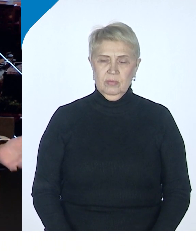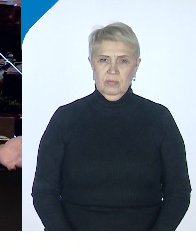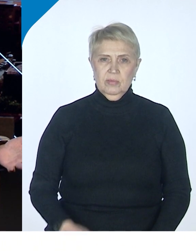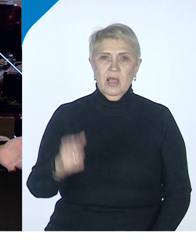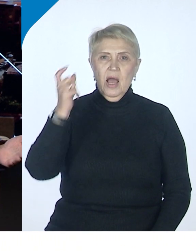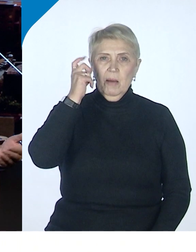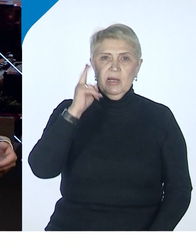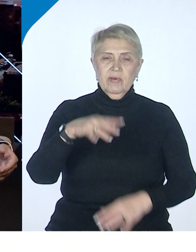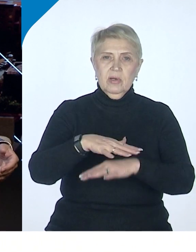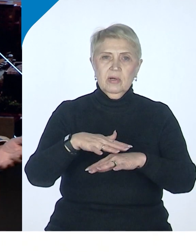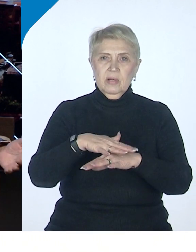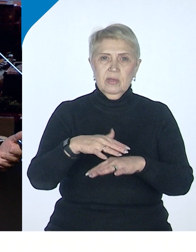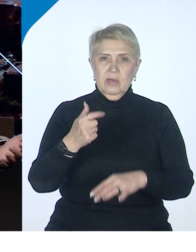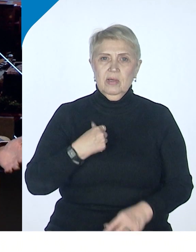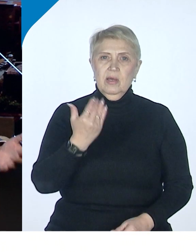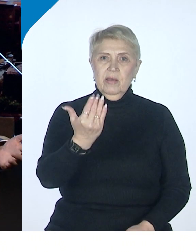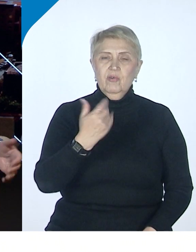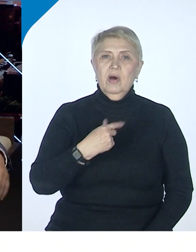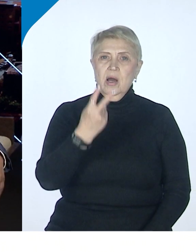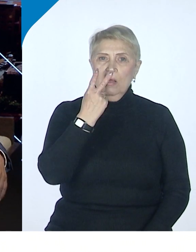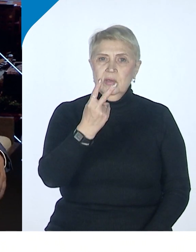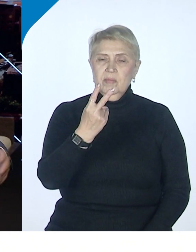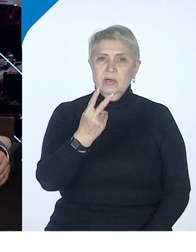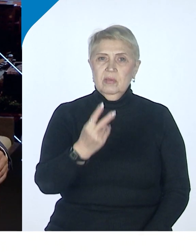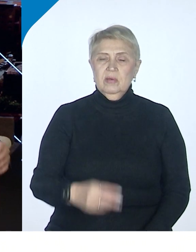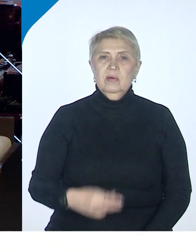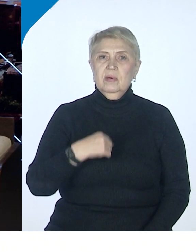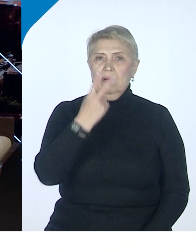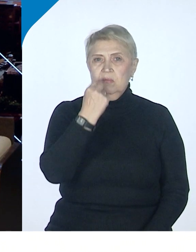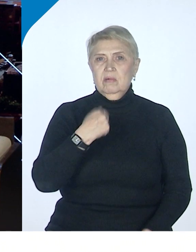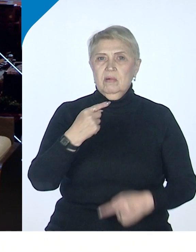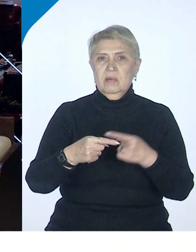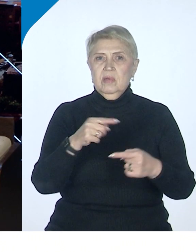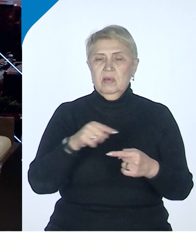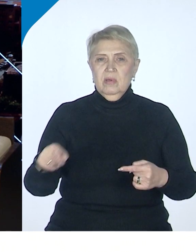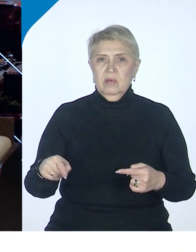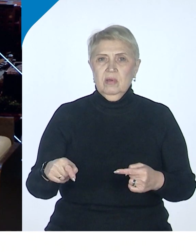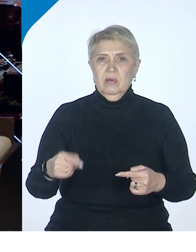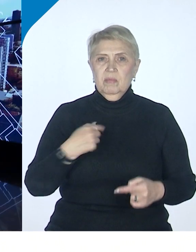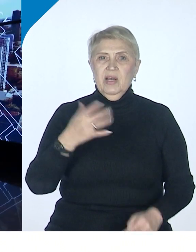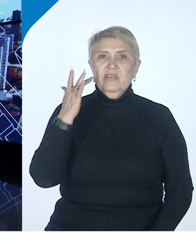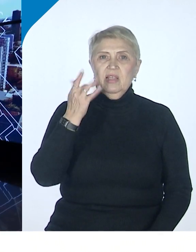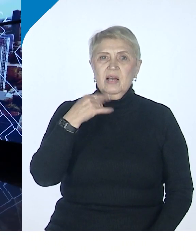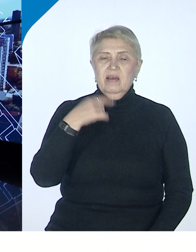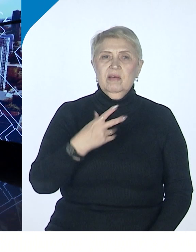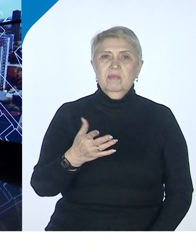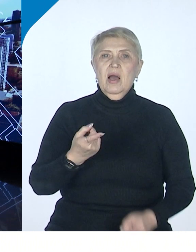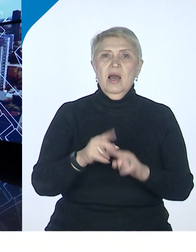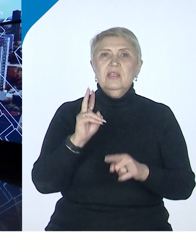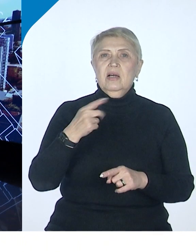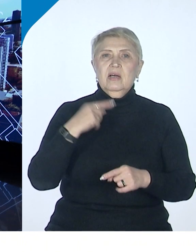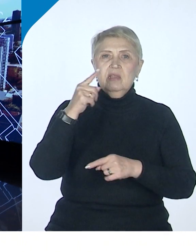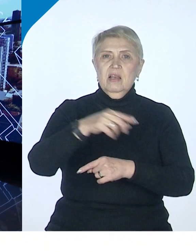Хабаровский край, ну, я его рассматриваю традиционно, понимаете, мы всегда говорим Хабаровский край, но это как Дальний Восток.